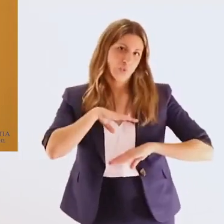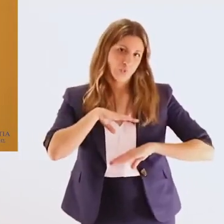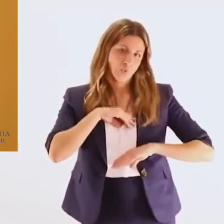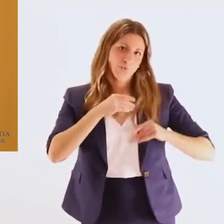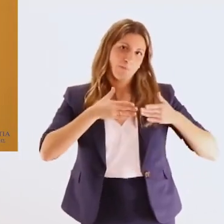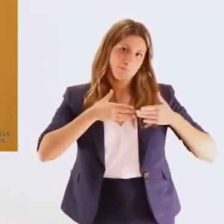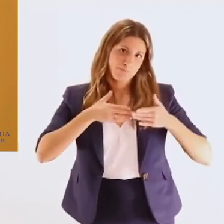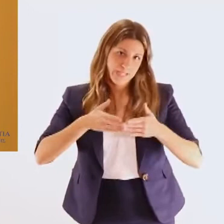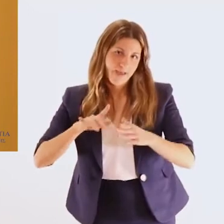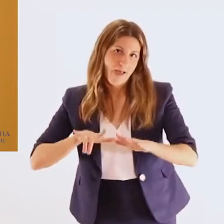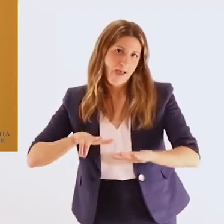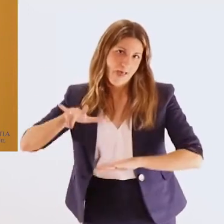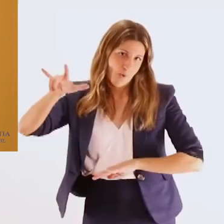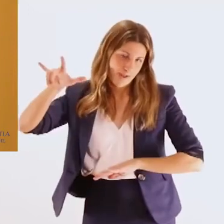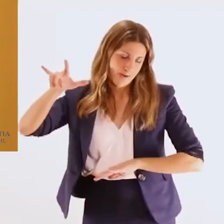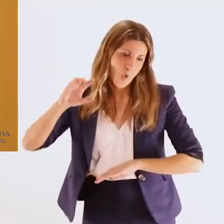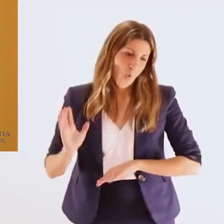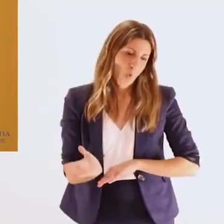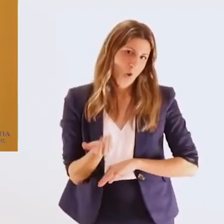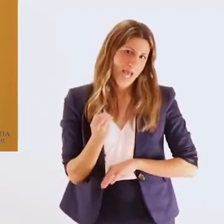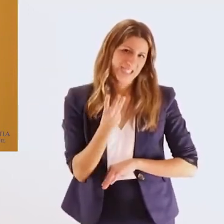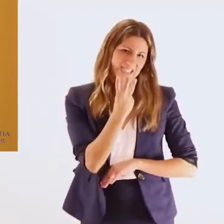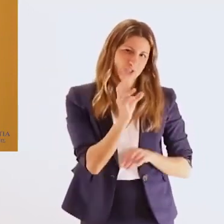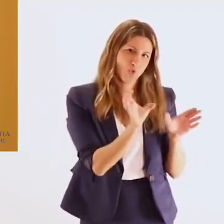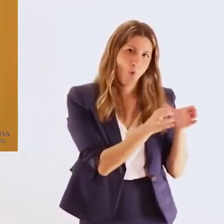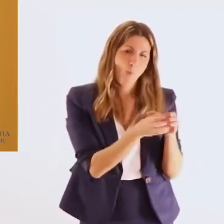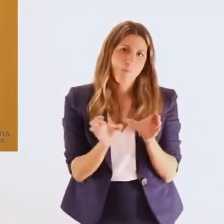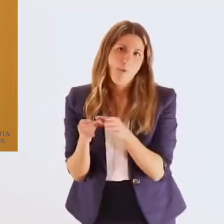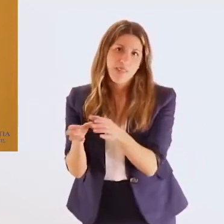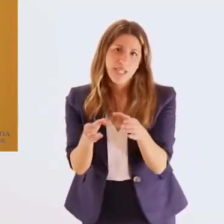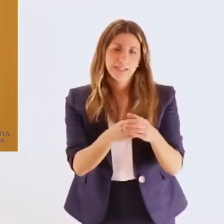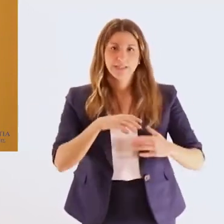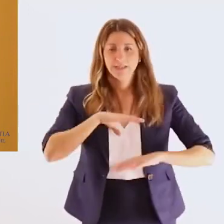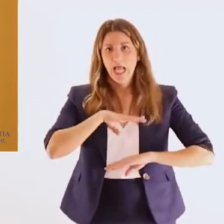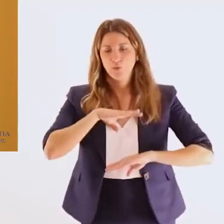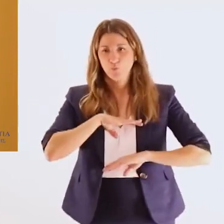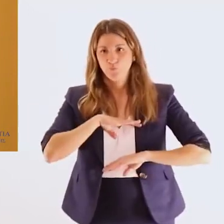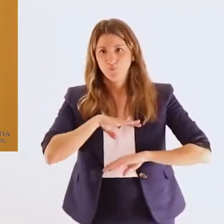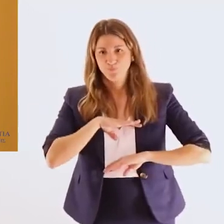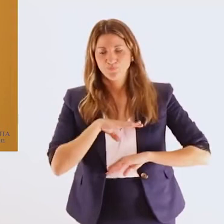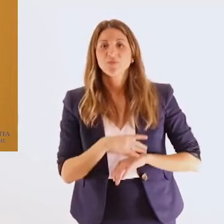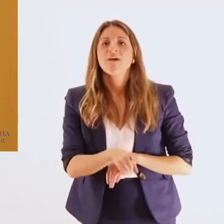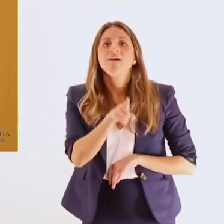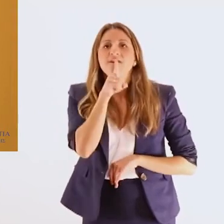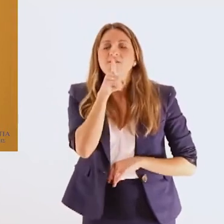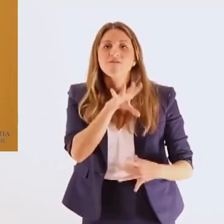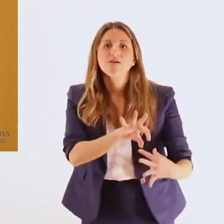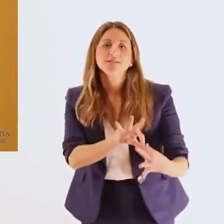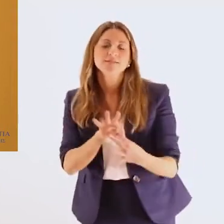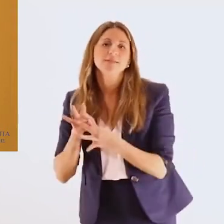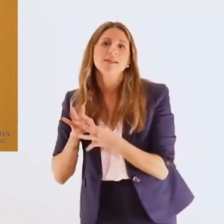Η συνεργασία αυτή έχει πέραν της